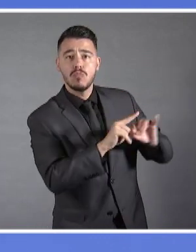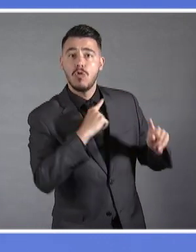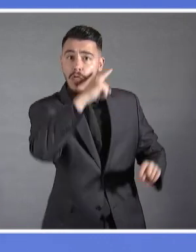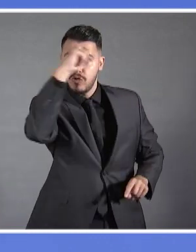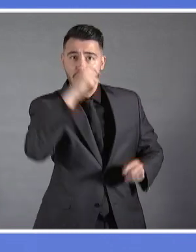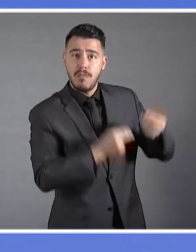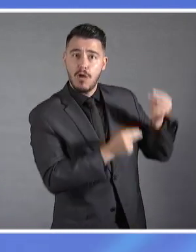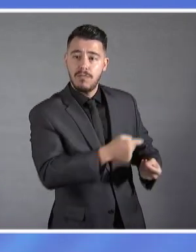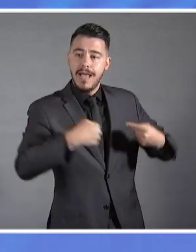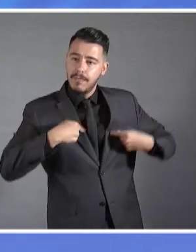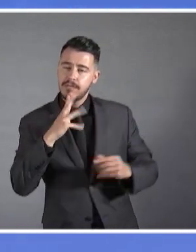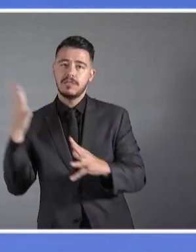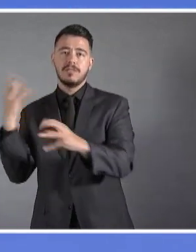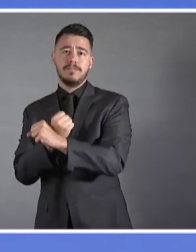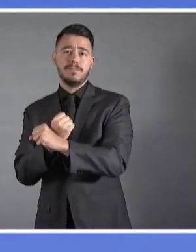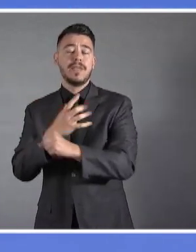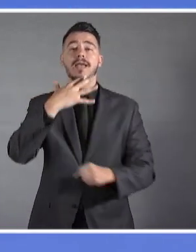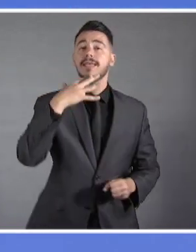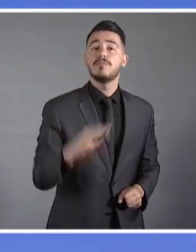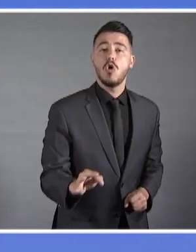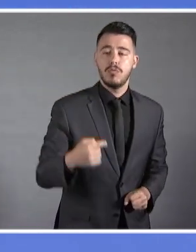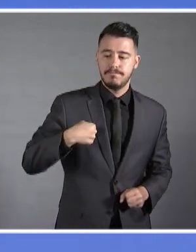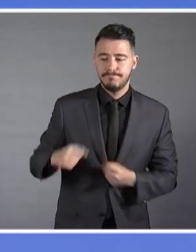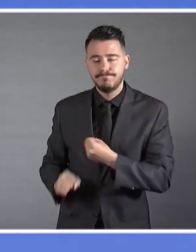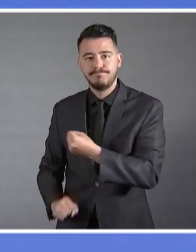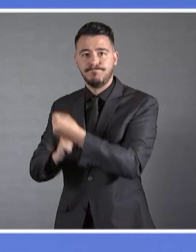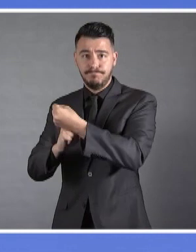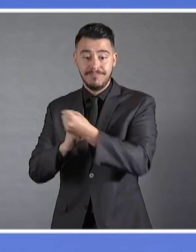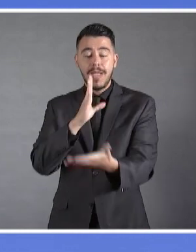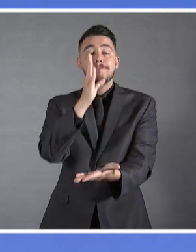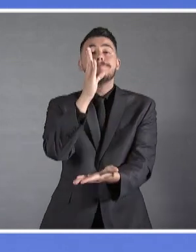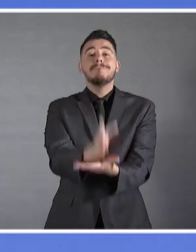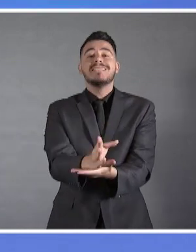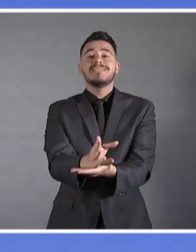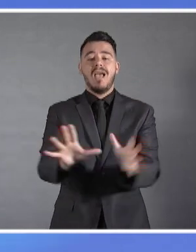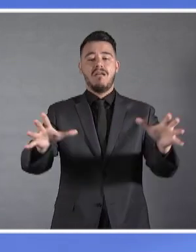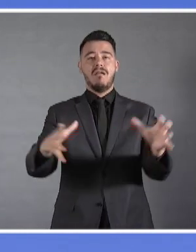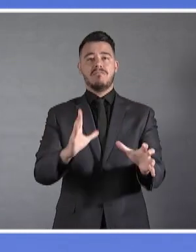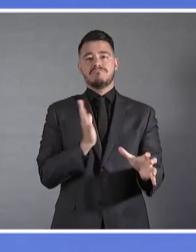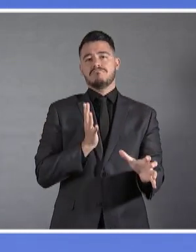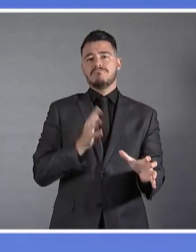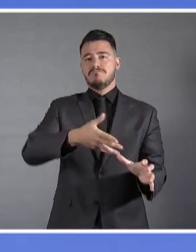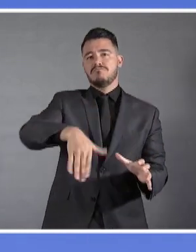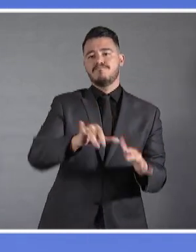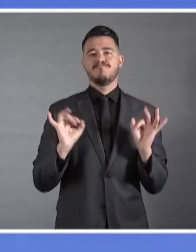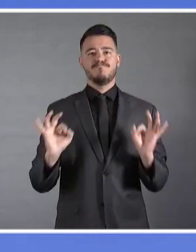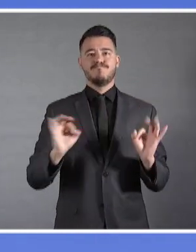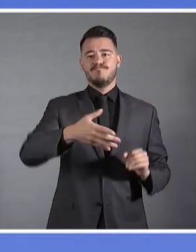μας έδωσε προτεραιότητα στη στήριξη πάνω απ' όλα της μεσαίας τάξης και του κόσμου της εργασίας,